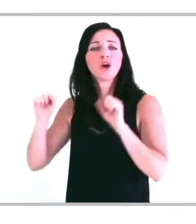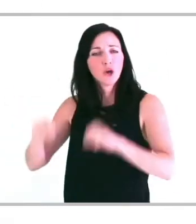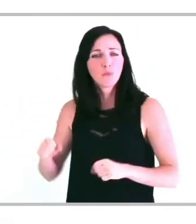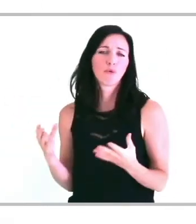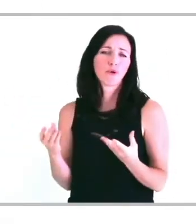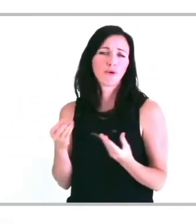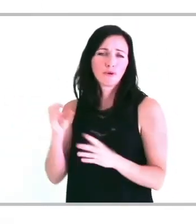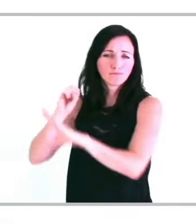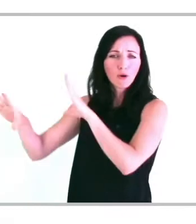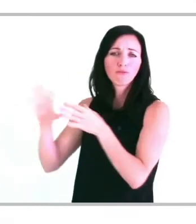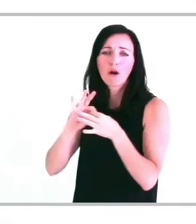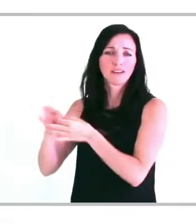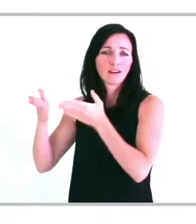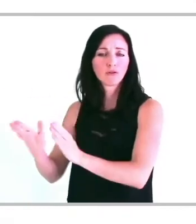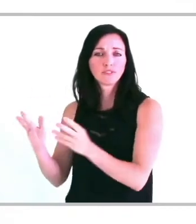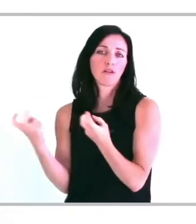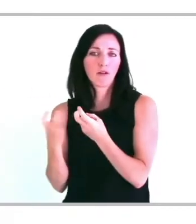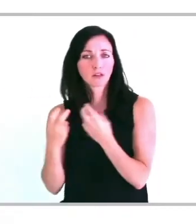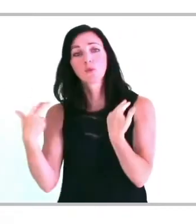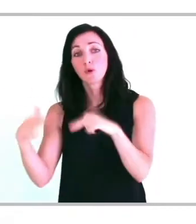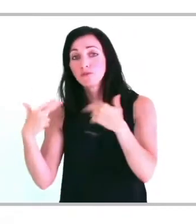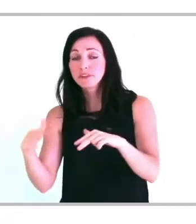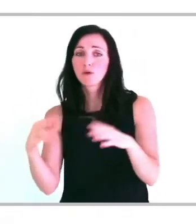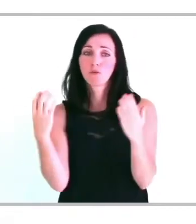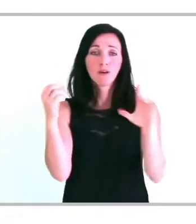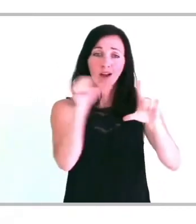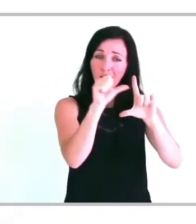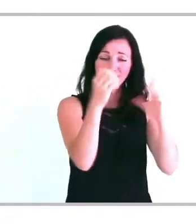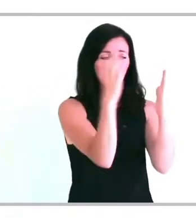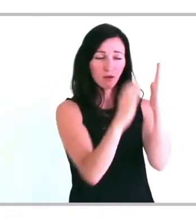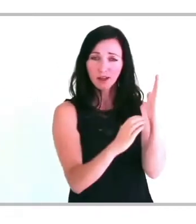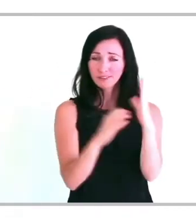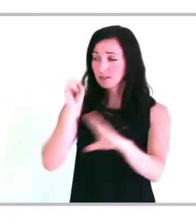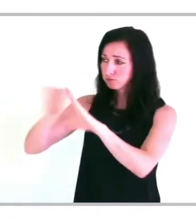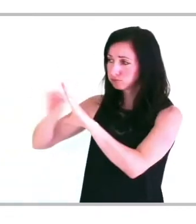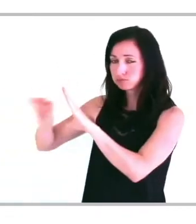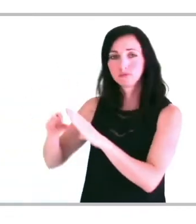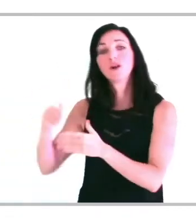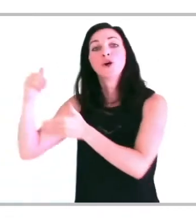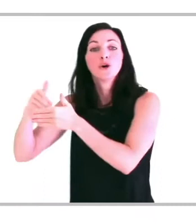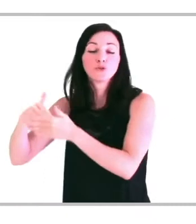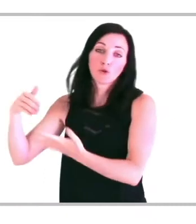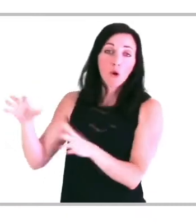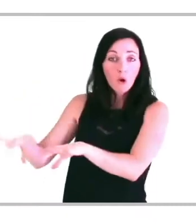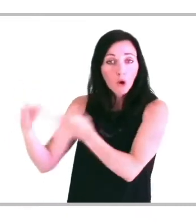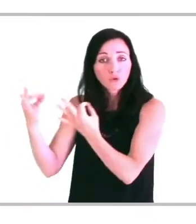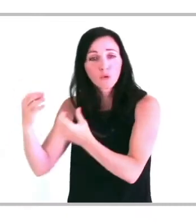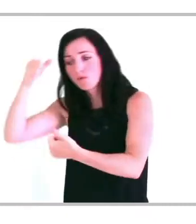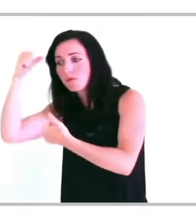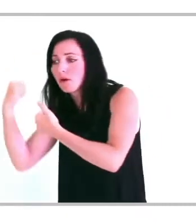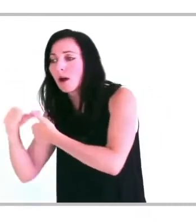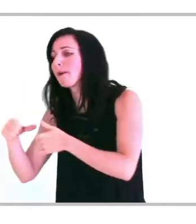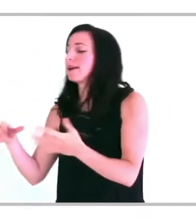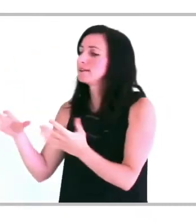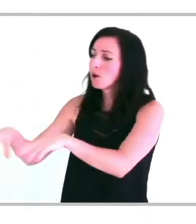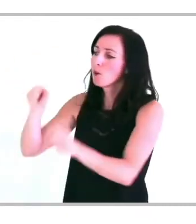Enfin, pour rassurer votre client, n'hésitez pas à lui transmettre des liens vers les sources officielles d'explications comme la vidéo et les articles de